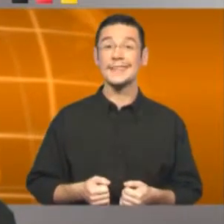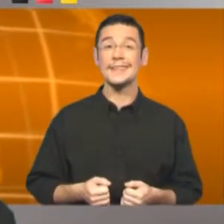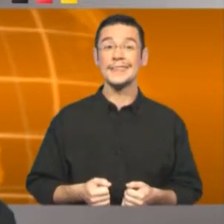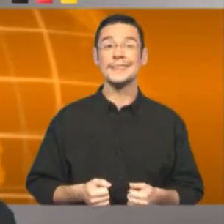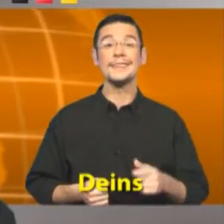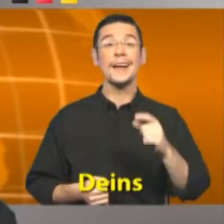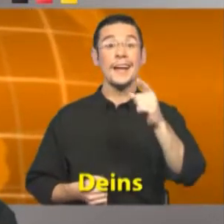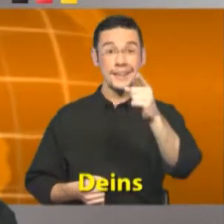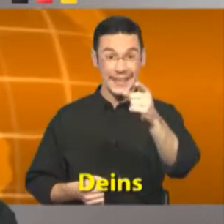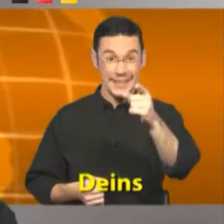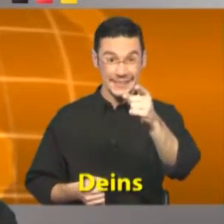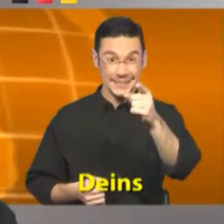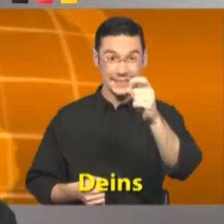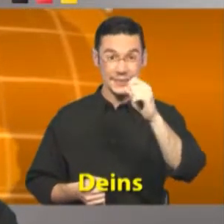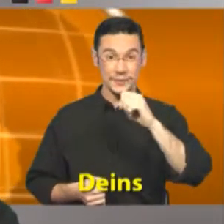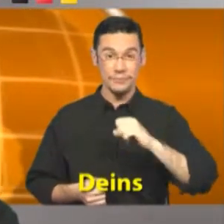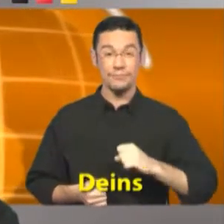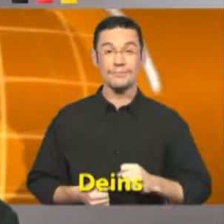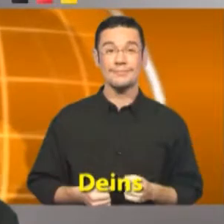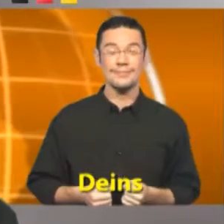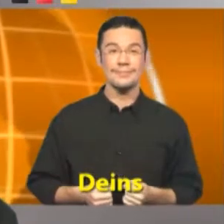Jetzt ist es deins.